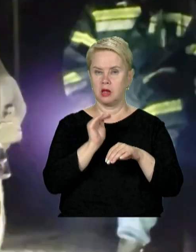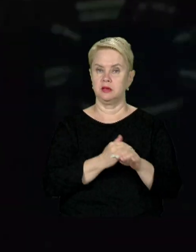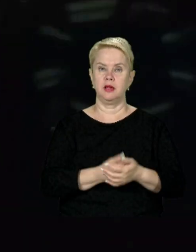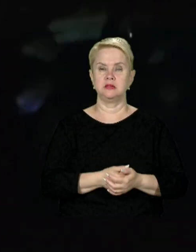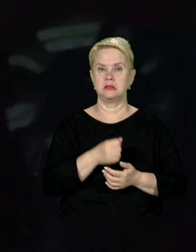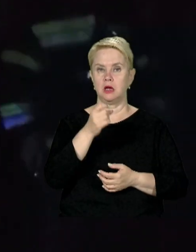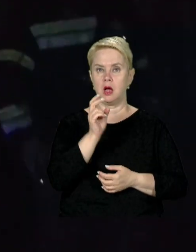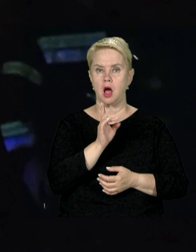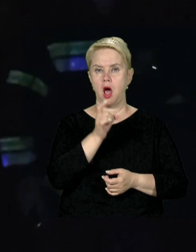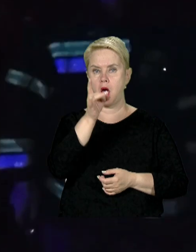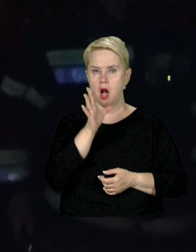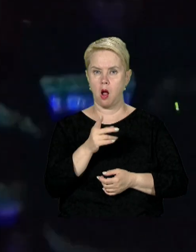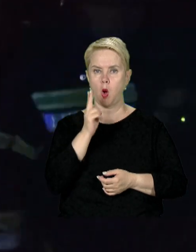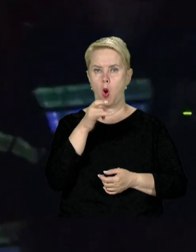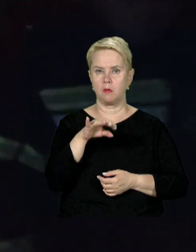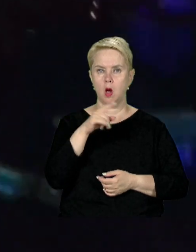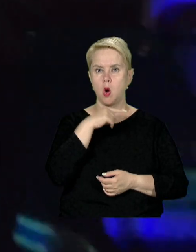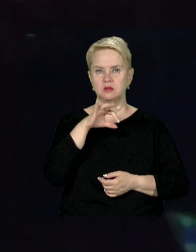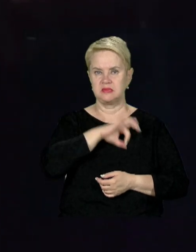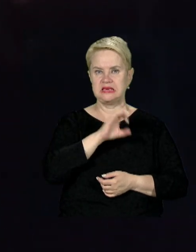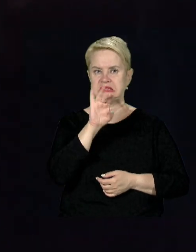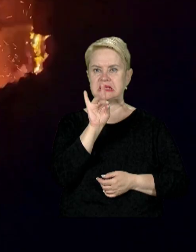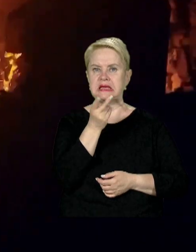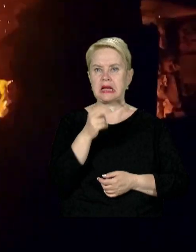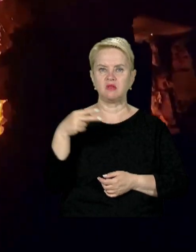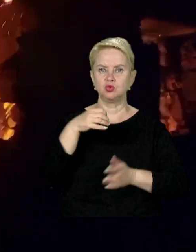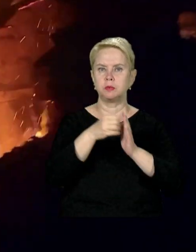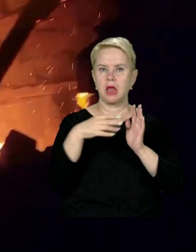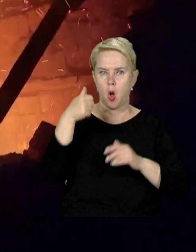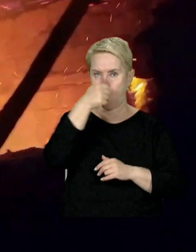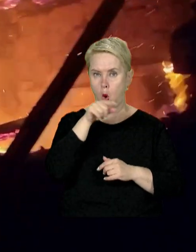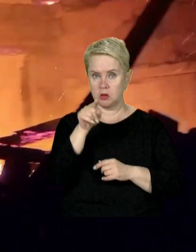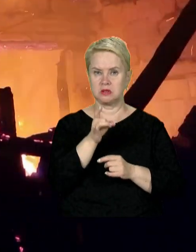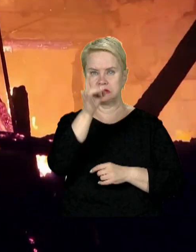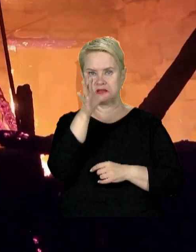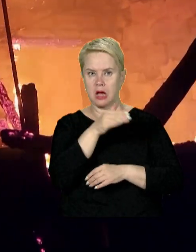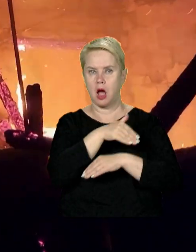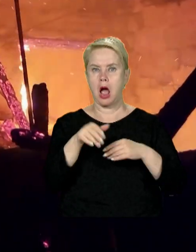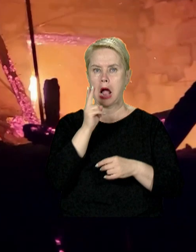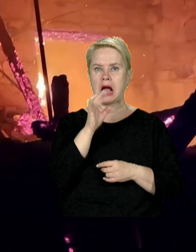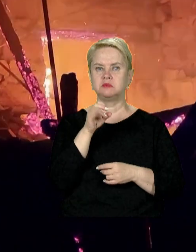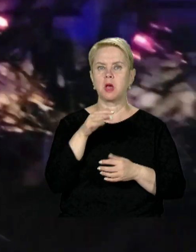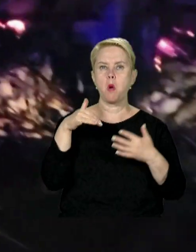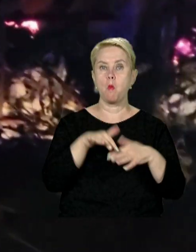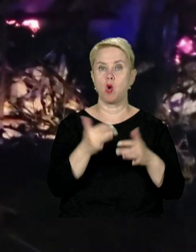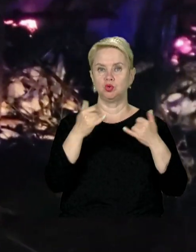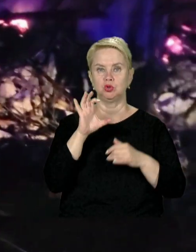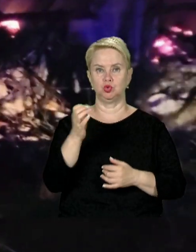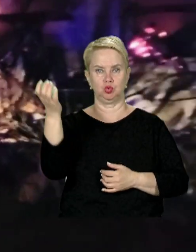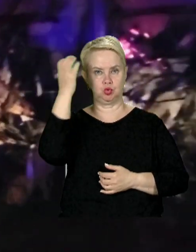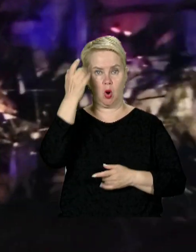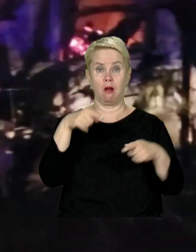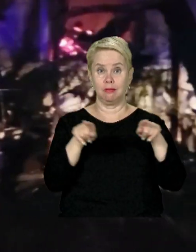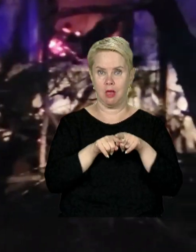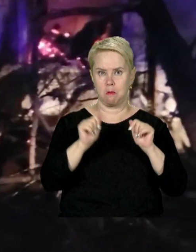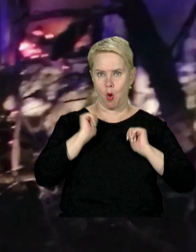Ракети «Калібр» Росія вперше використала у Сирії у 2015 році. Тоді запускала з акваторії Каспійського моря, тепер з чорного. Так